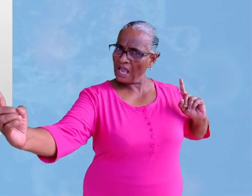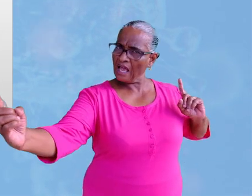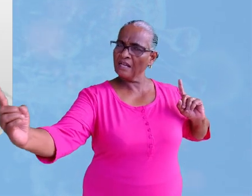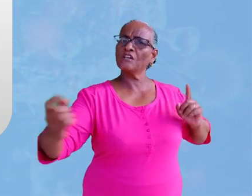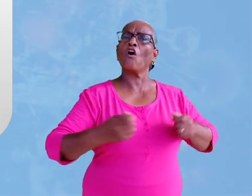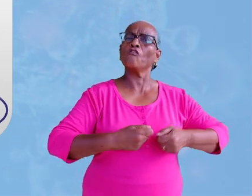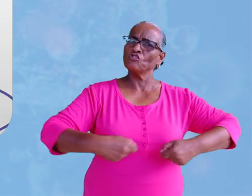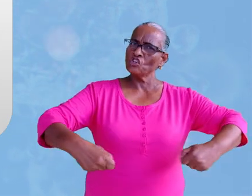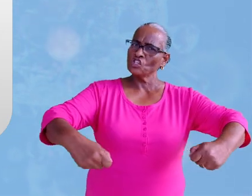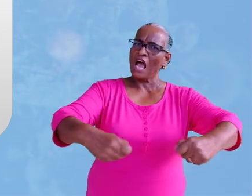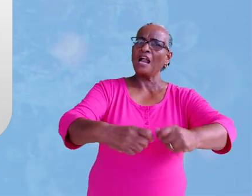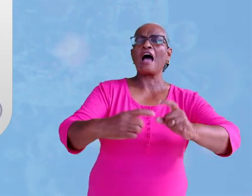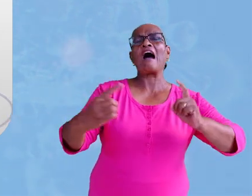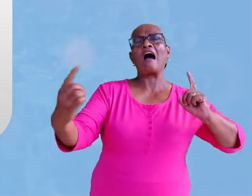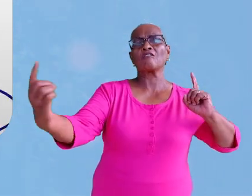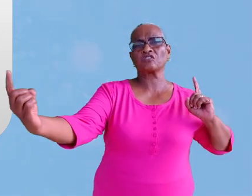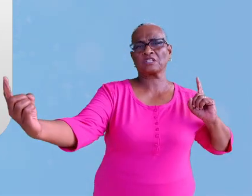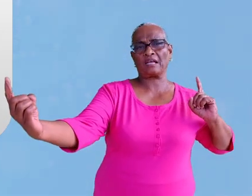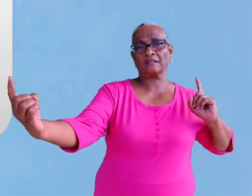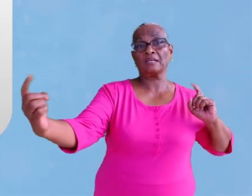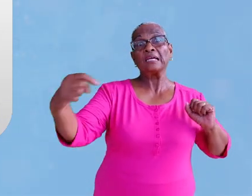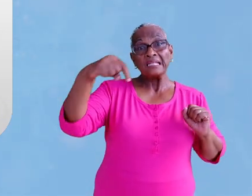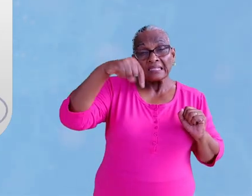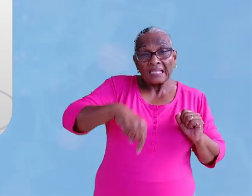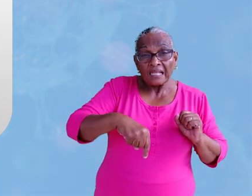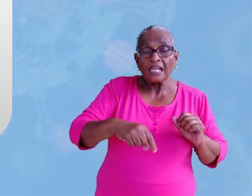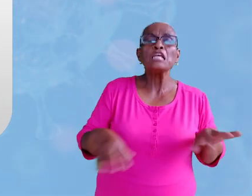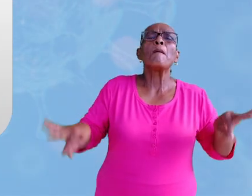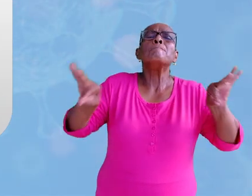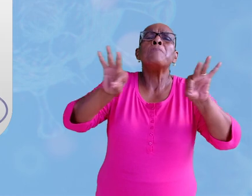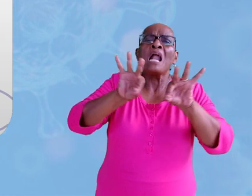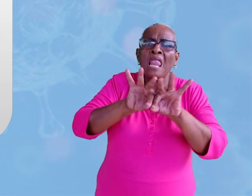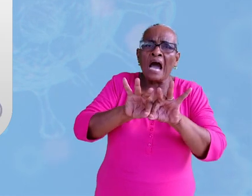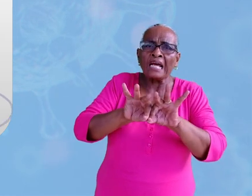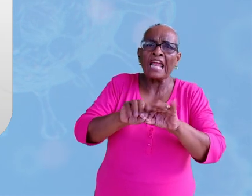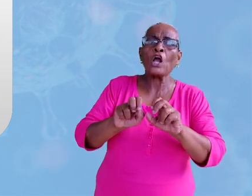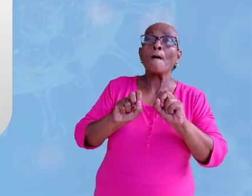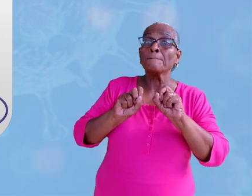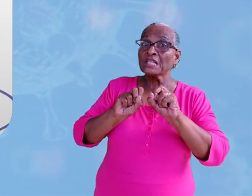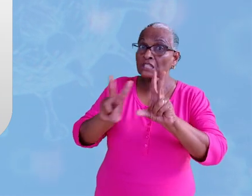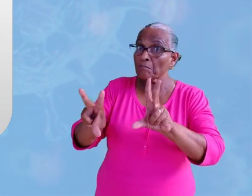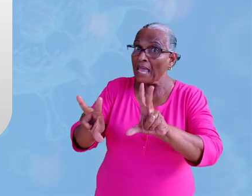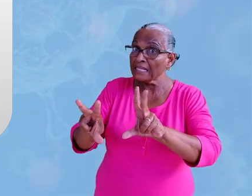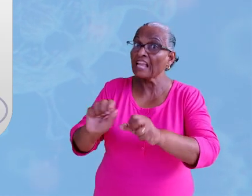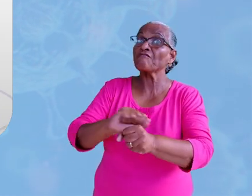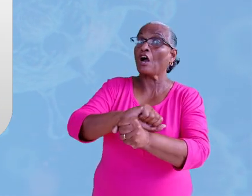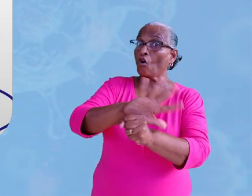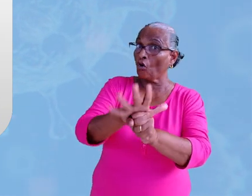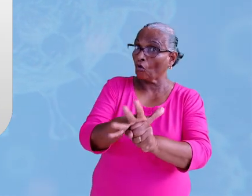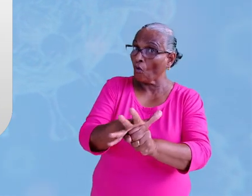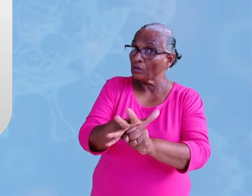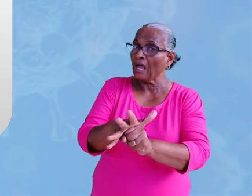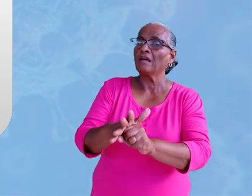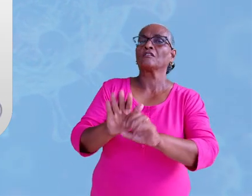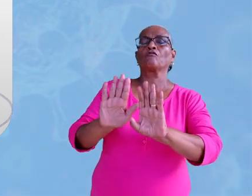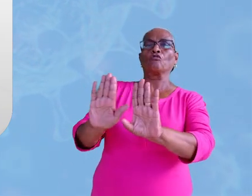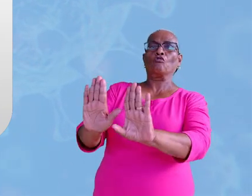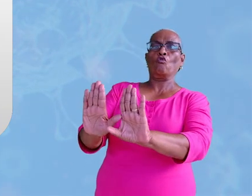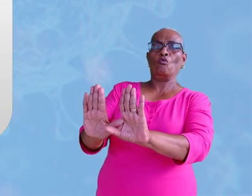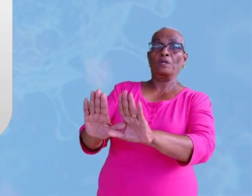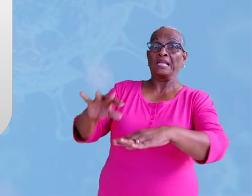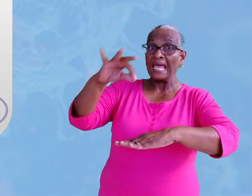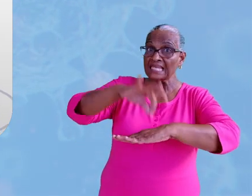houden of social distancing. Dit is erg belangrijk om besmetting met het coronavirus te voorkomen